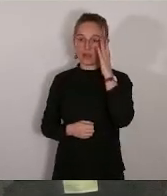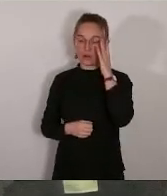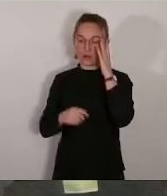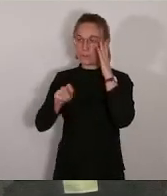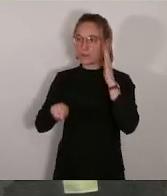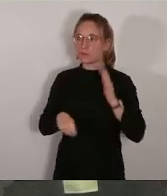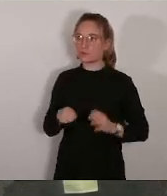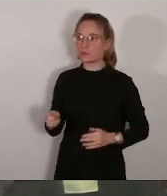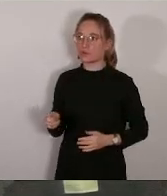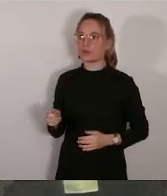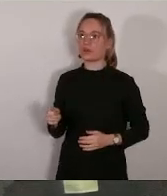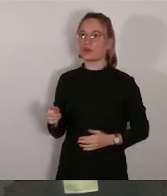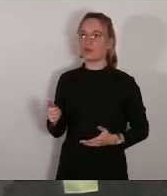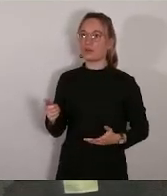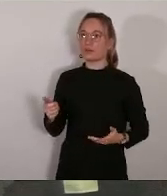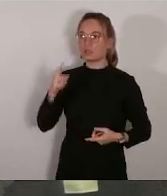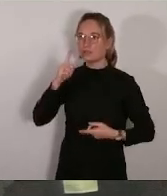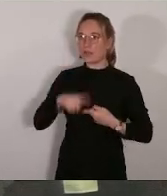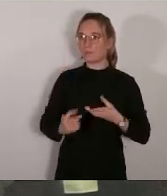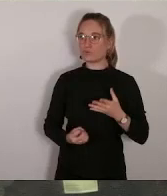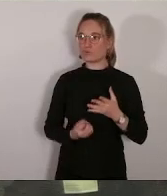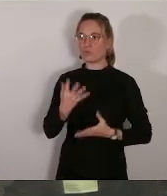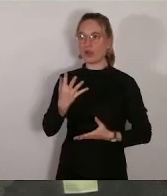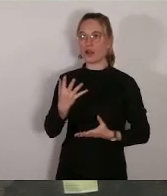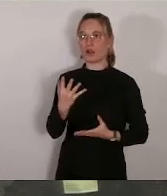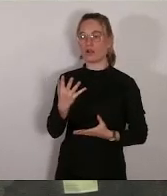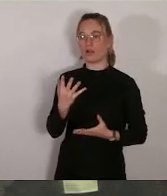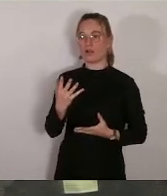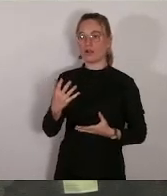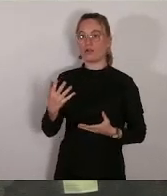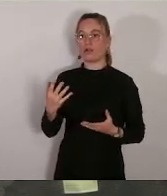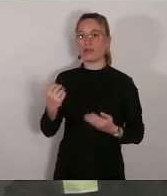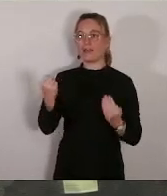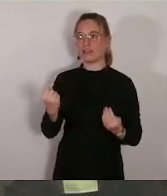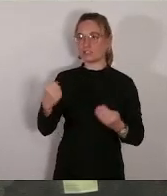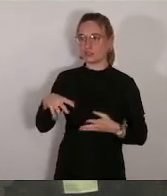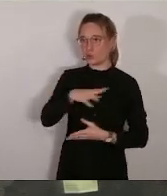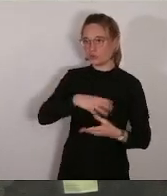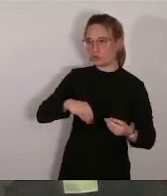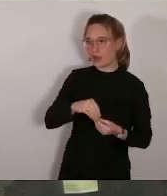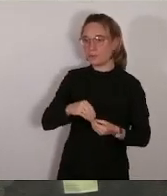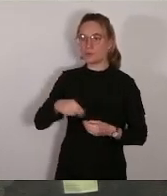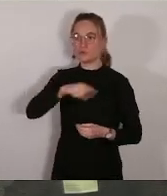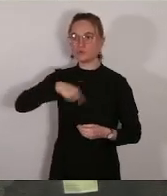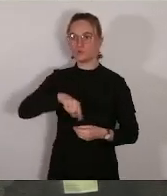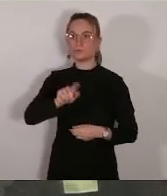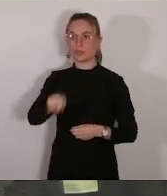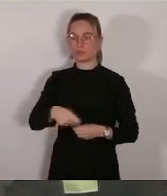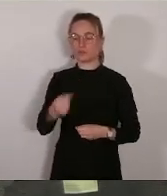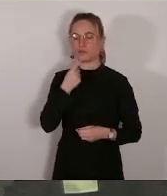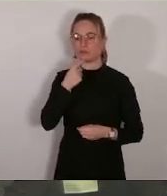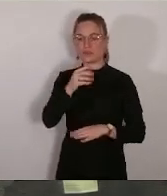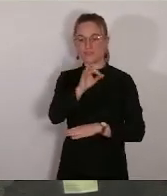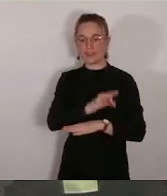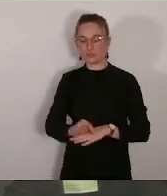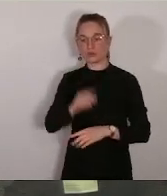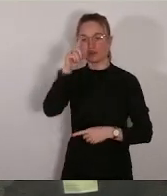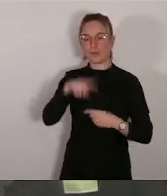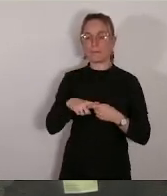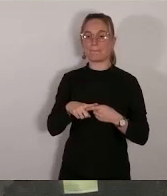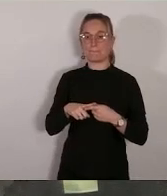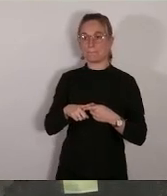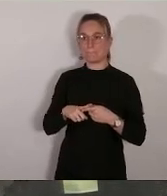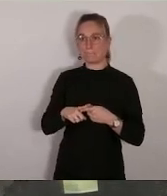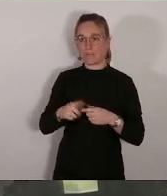renouvelable, ça ne nous empêche pas évidemment de réduire notre facture énergétique par ailleurs sur nos bâtiments municipaux. Et c'est d'ailleurs le sens d'un certain